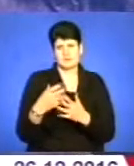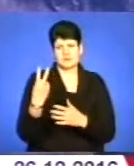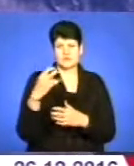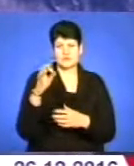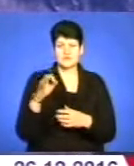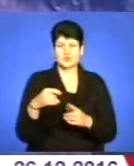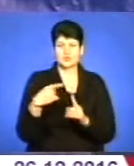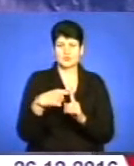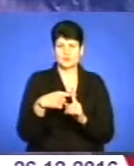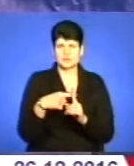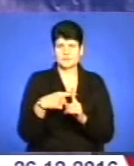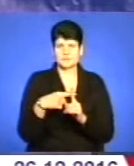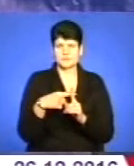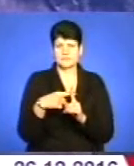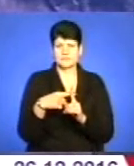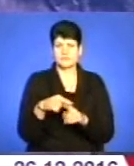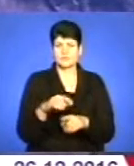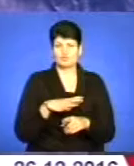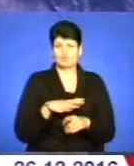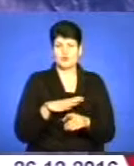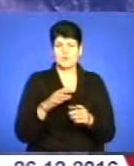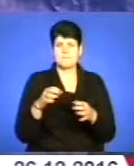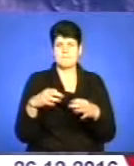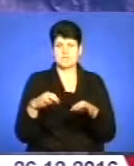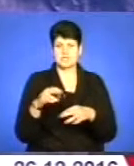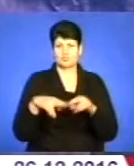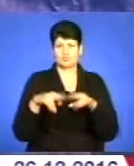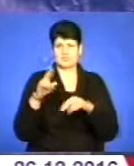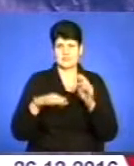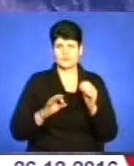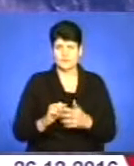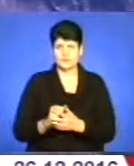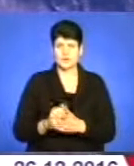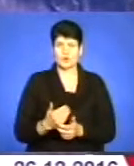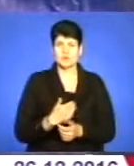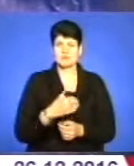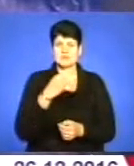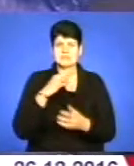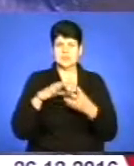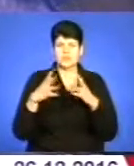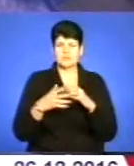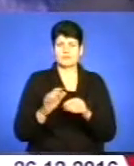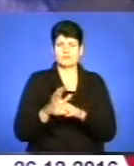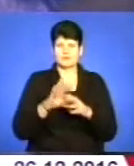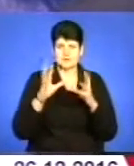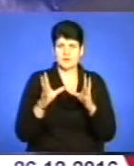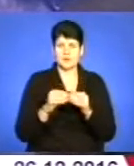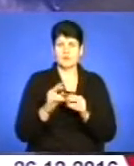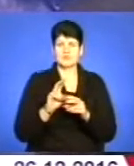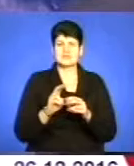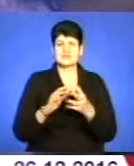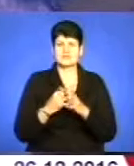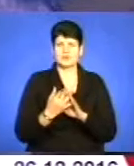% плюс приросту у нас пішло по машинобудівництві. Хочу визначити, що за обсягу виробництва валової продукції сільського